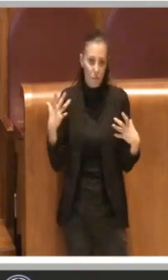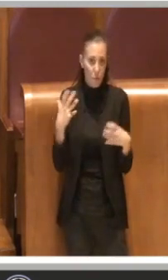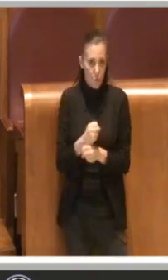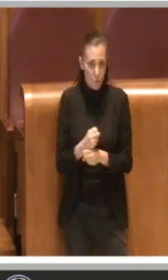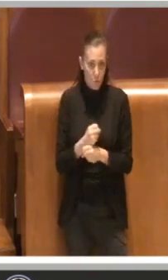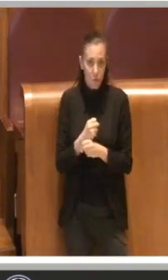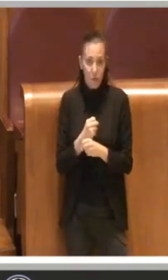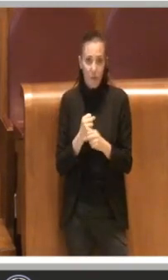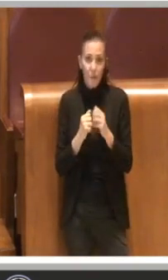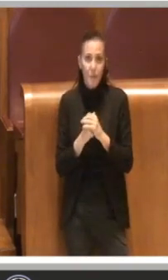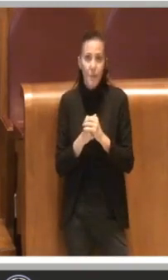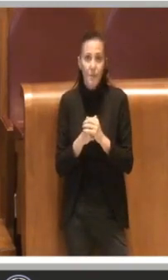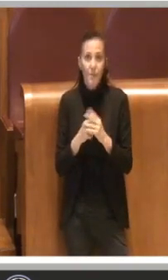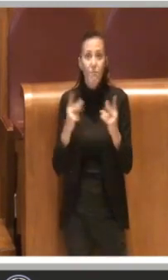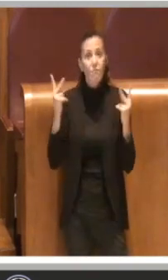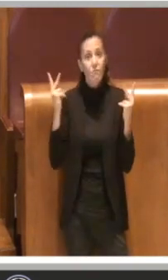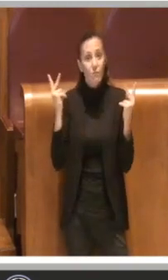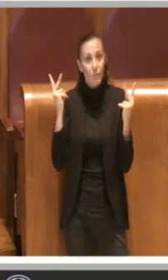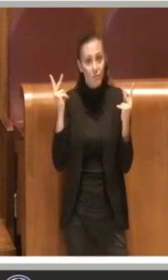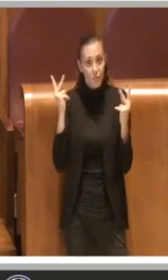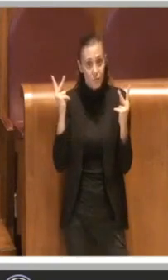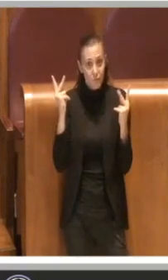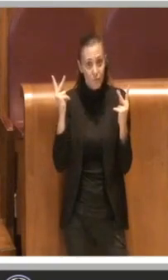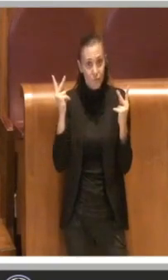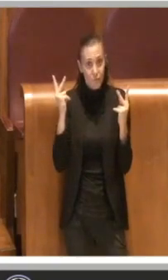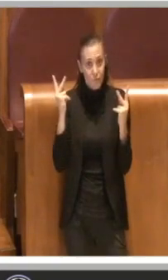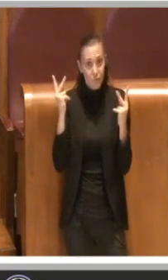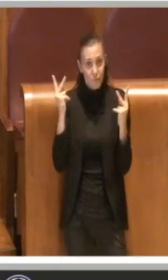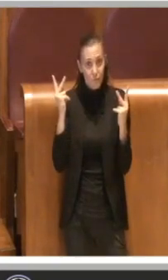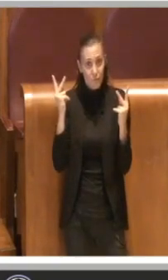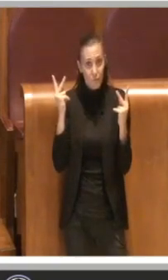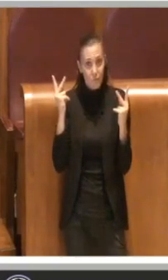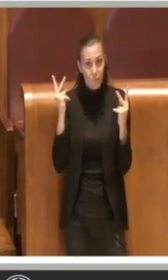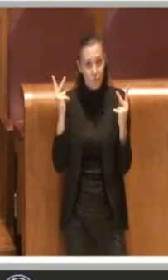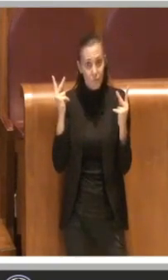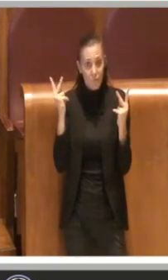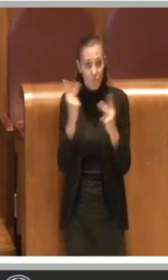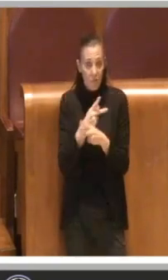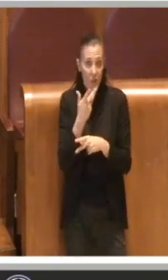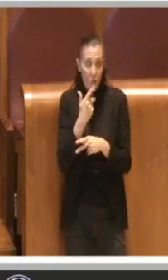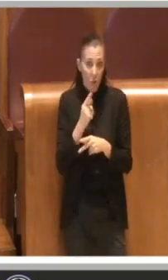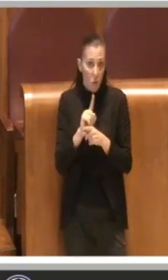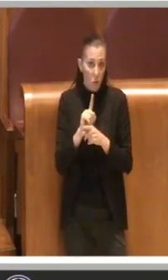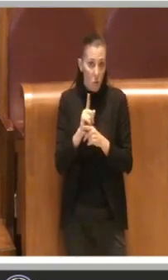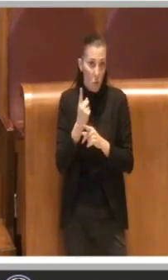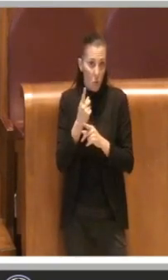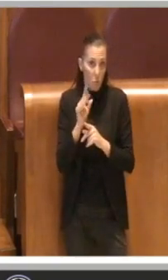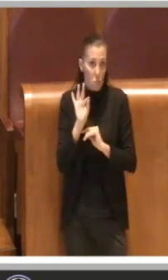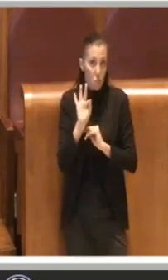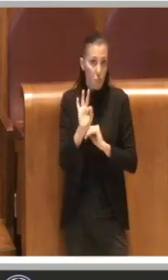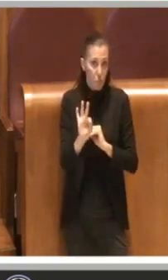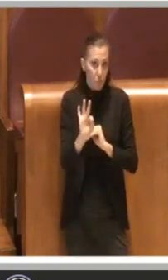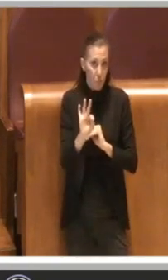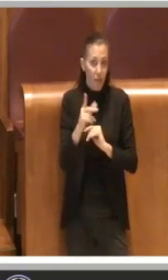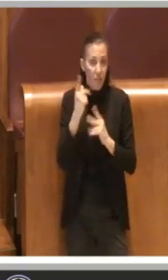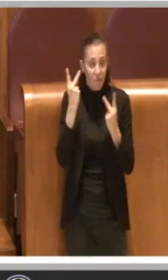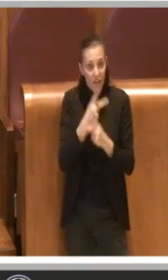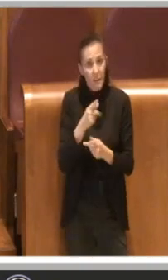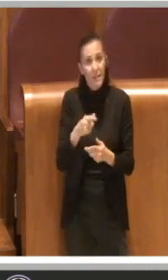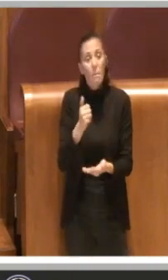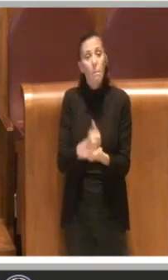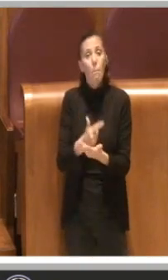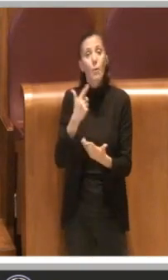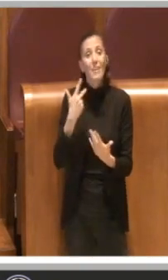dire che se veramente, e questo solo un appunto, che se veramente era così importante approvare,